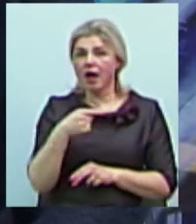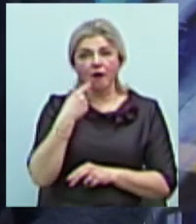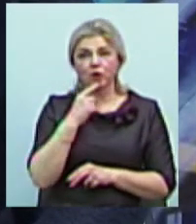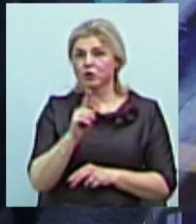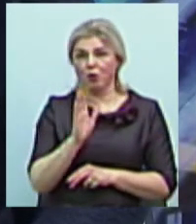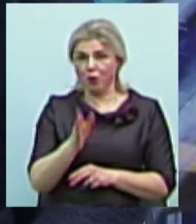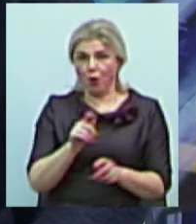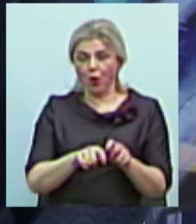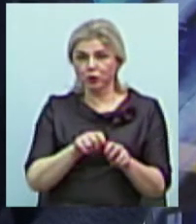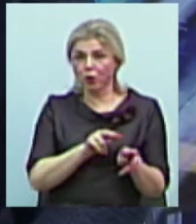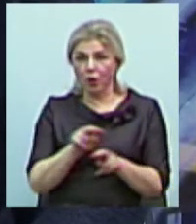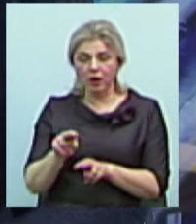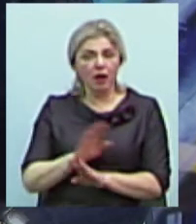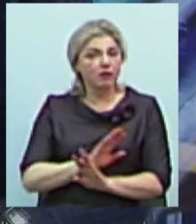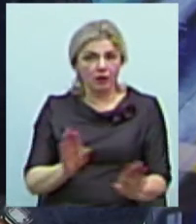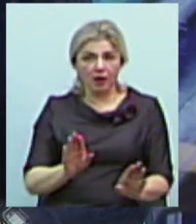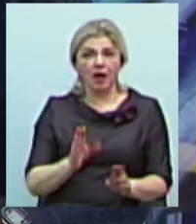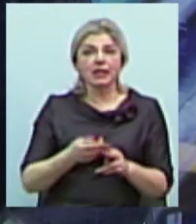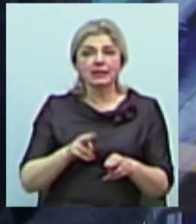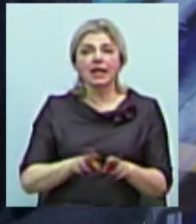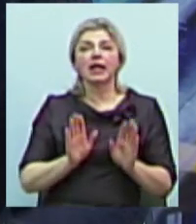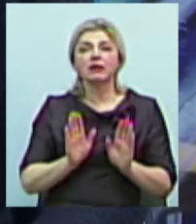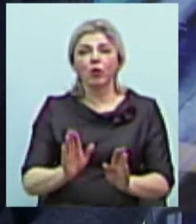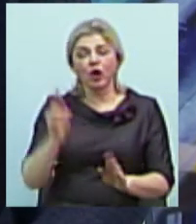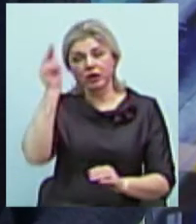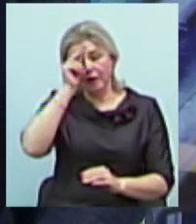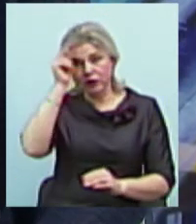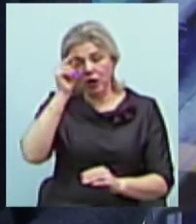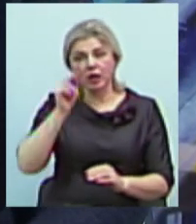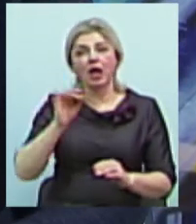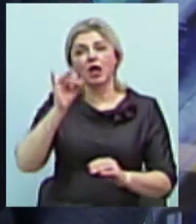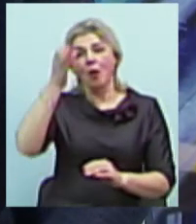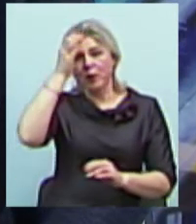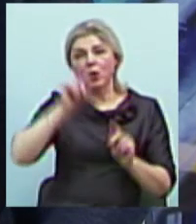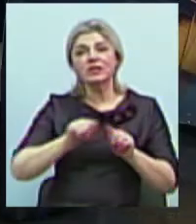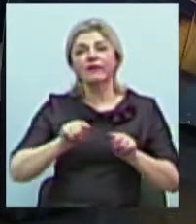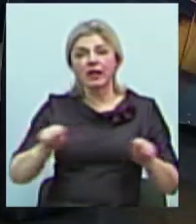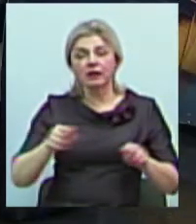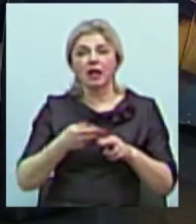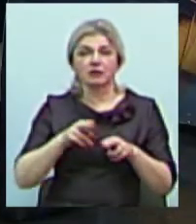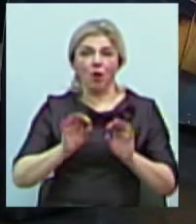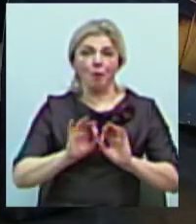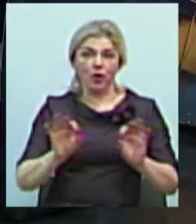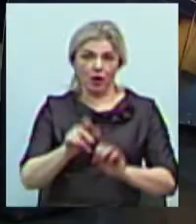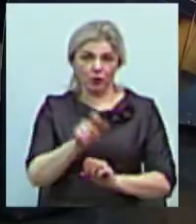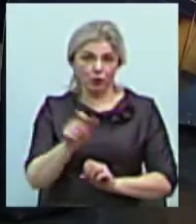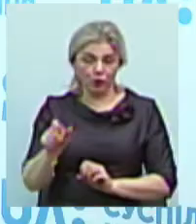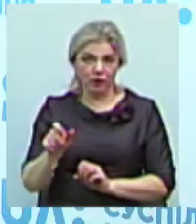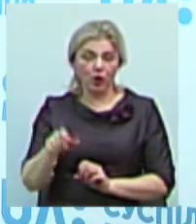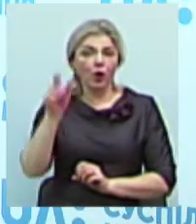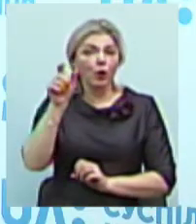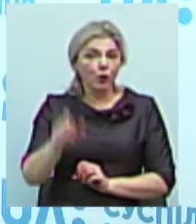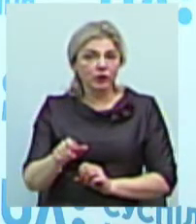буде. Ні в якому разі це тільки навчання, просвіта, це пояснення людям. Тобто людина формує,